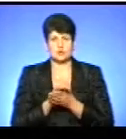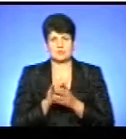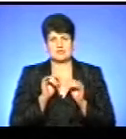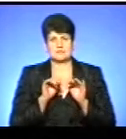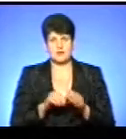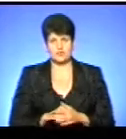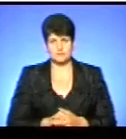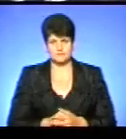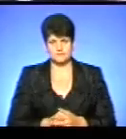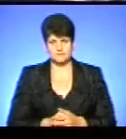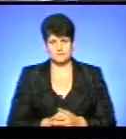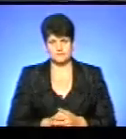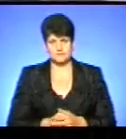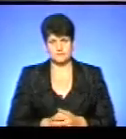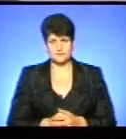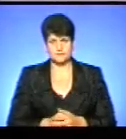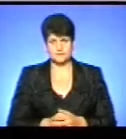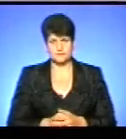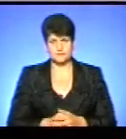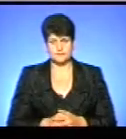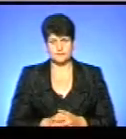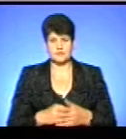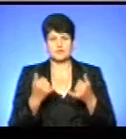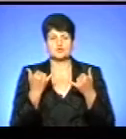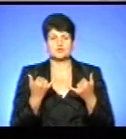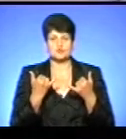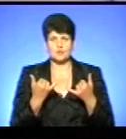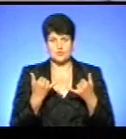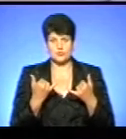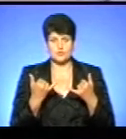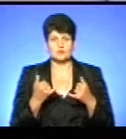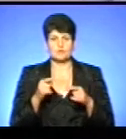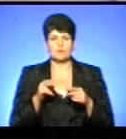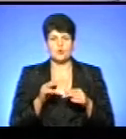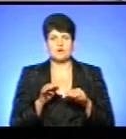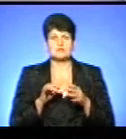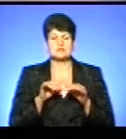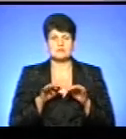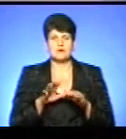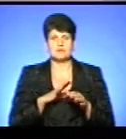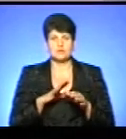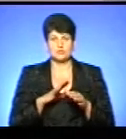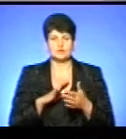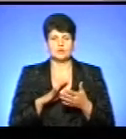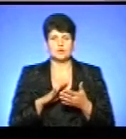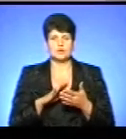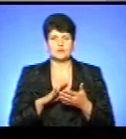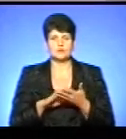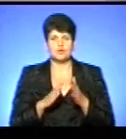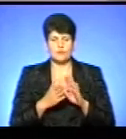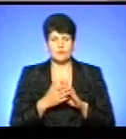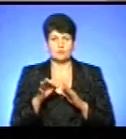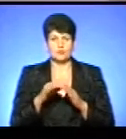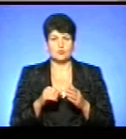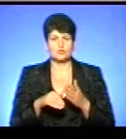справою. «Сьогодні з жіною декільшкою по справі було вкладено до договору Дня правової допомоги. Адвокат